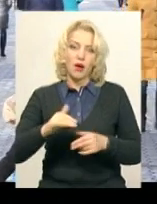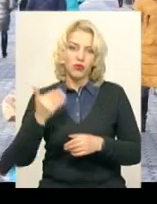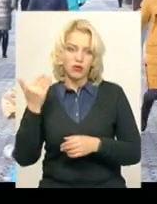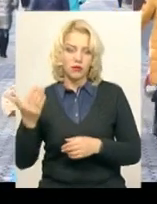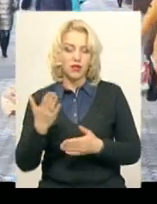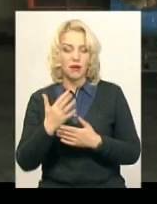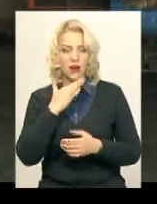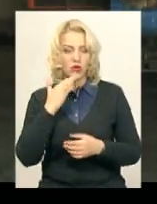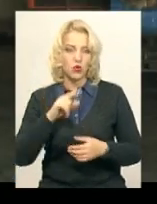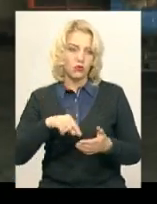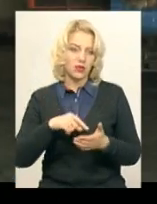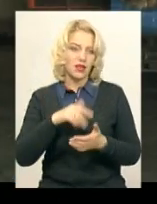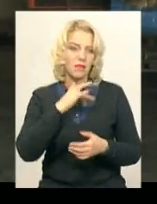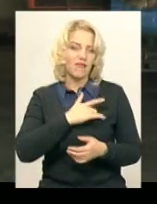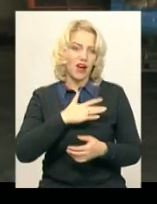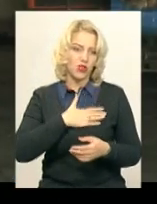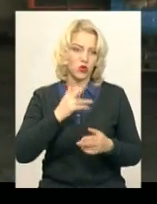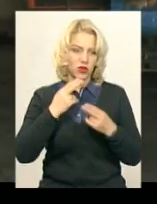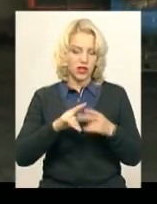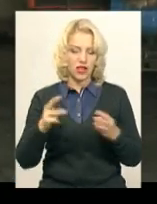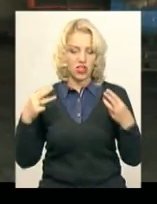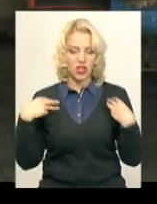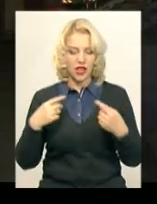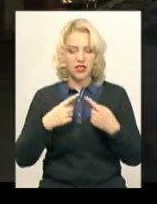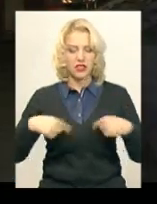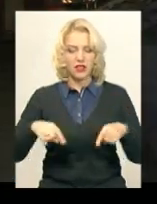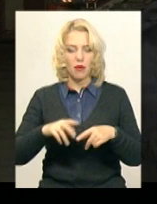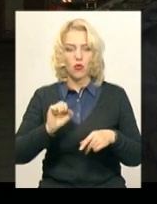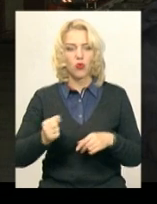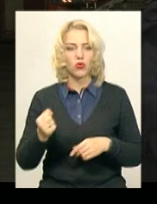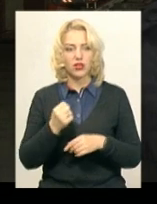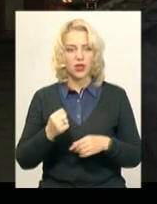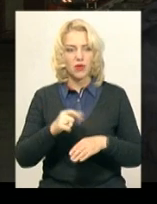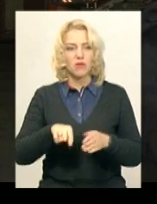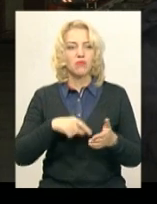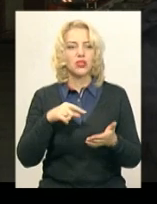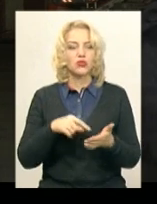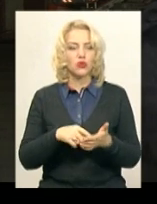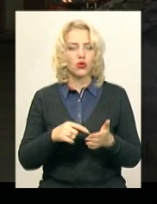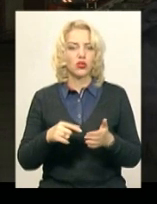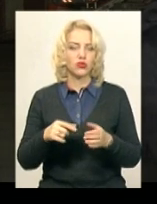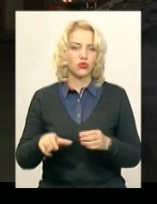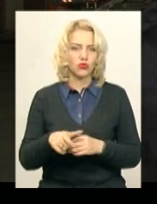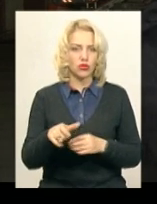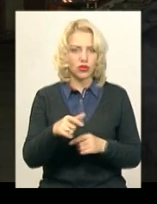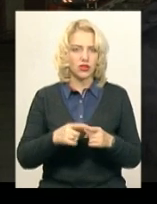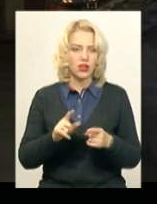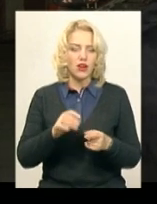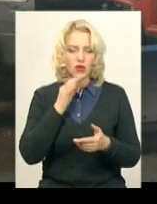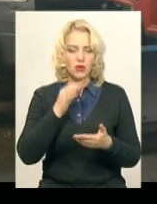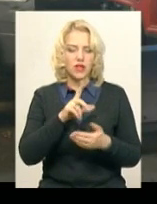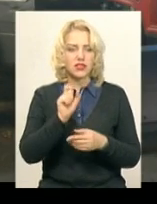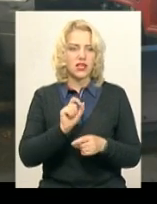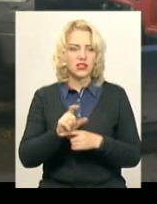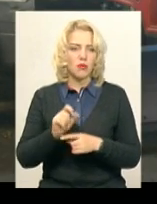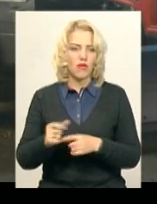приватної техніки. Начальник дільниці по утриманню міської вуличної дорожньої мережі КП Бред Володимир Шваєнко відповідальний за зимове